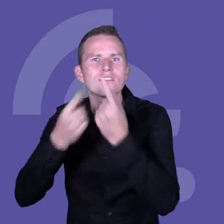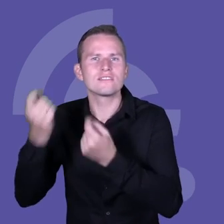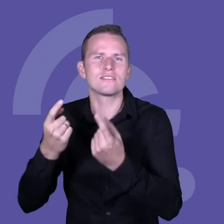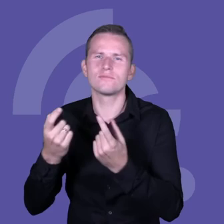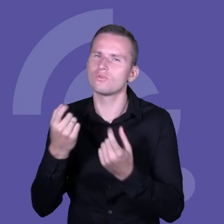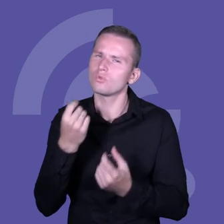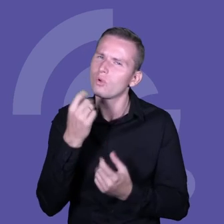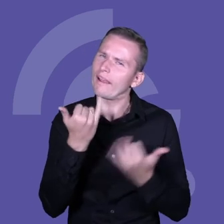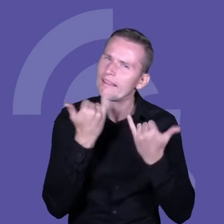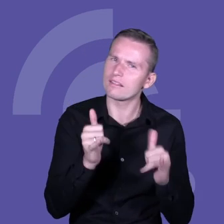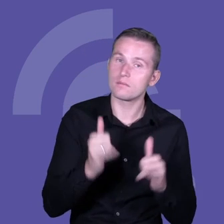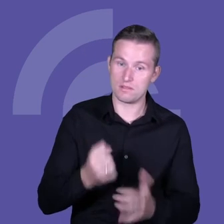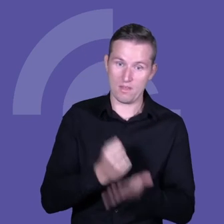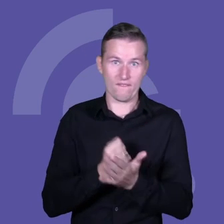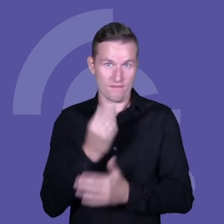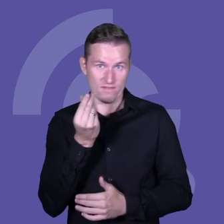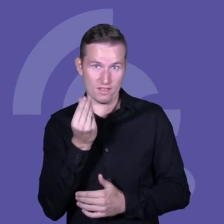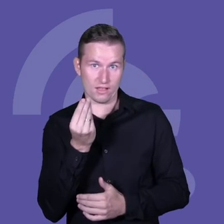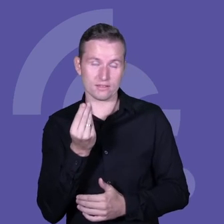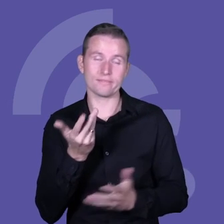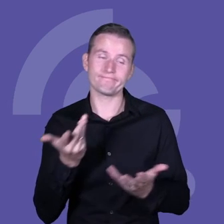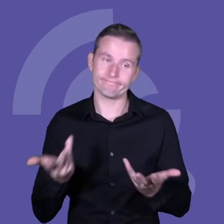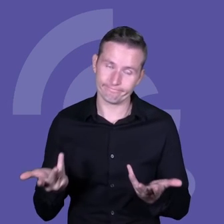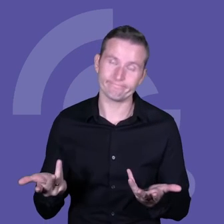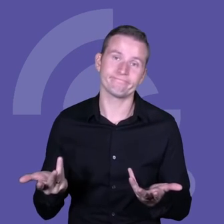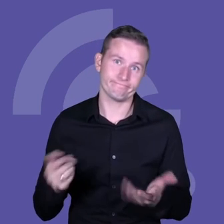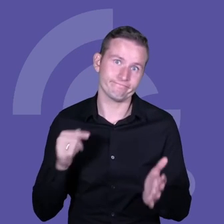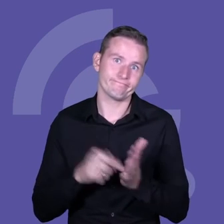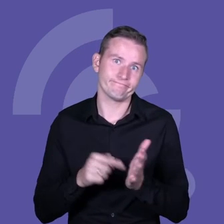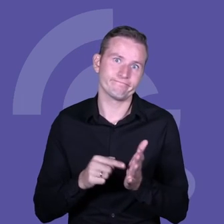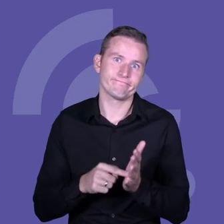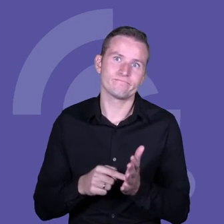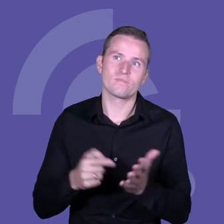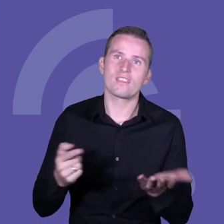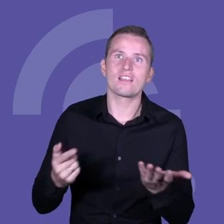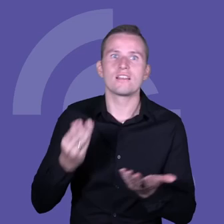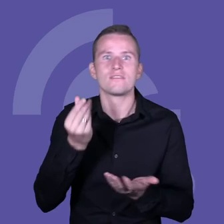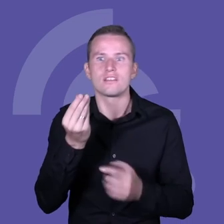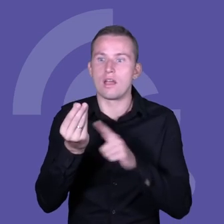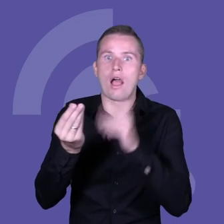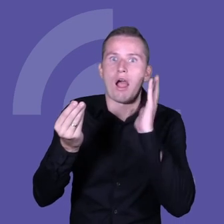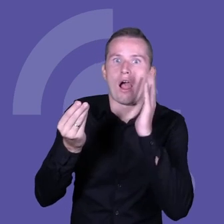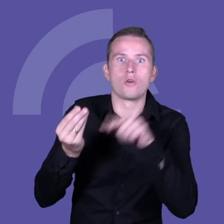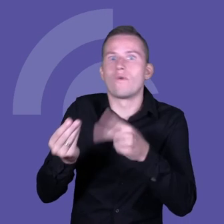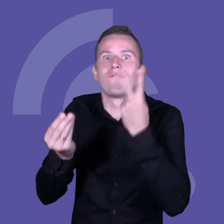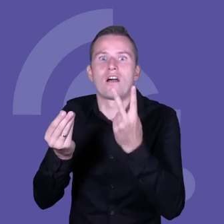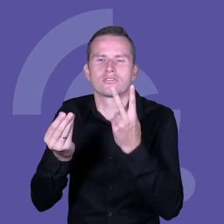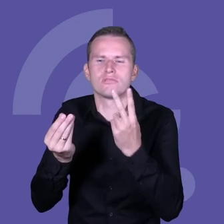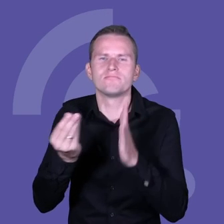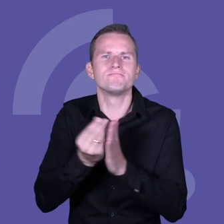to czynnik, który jest zdecydowanie, jego znaczenie jest przewartościowywane i to w badaniach polskich firm wychodzi